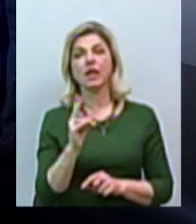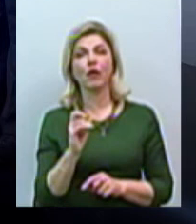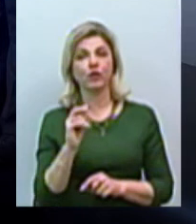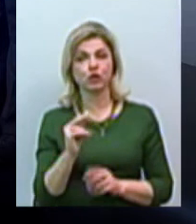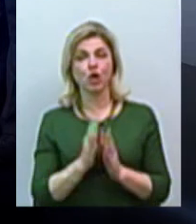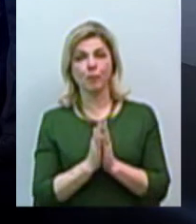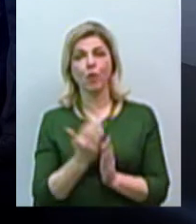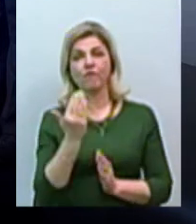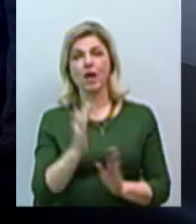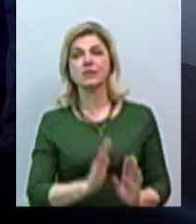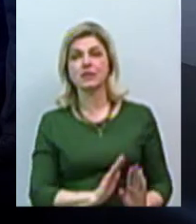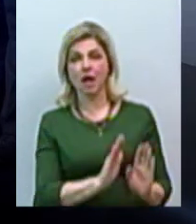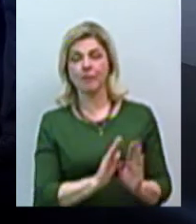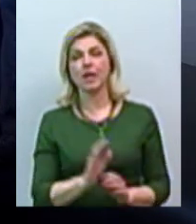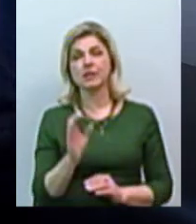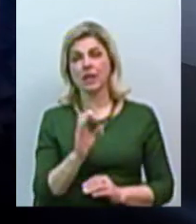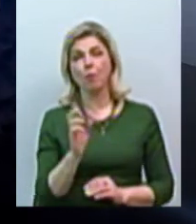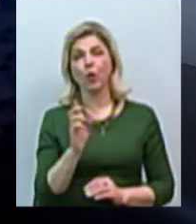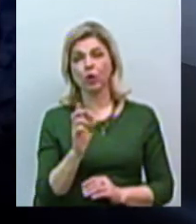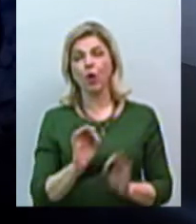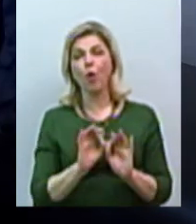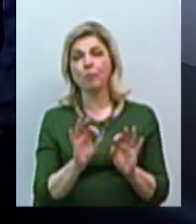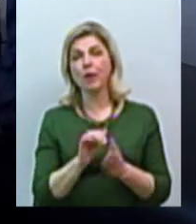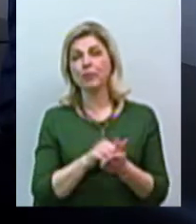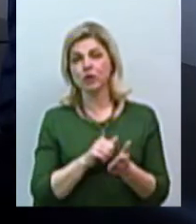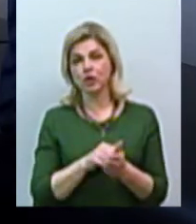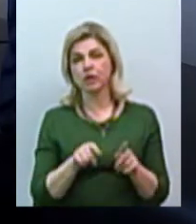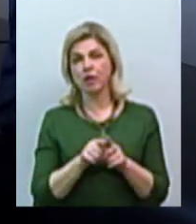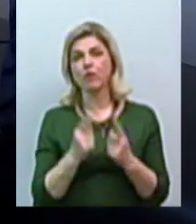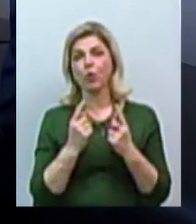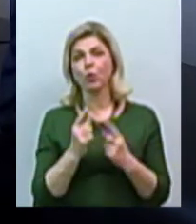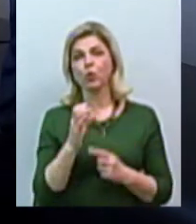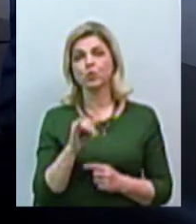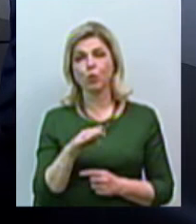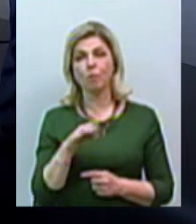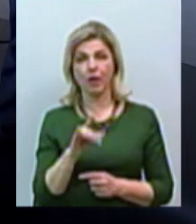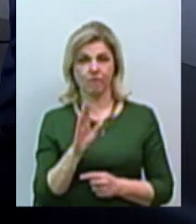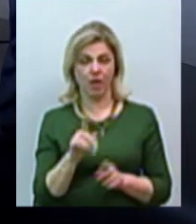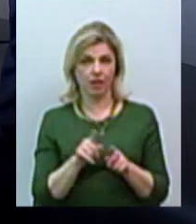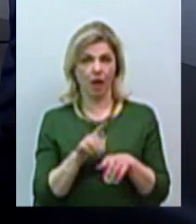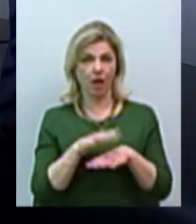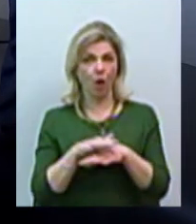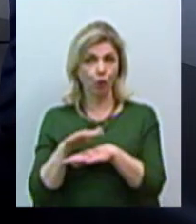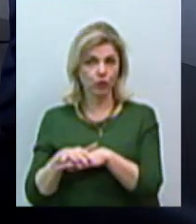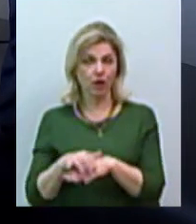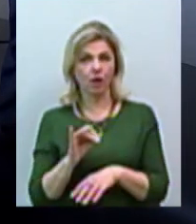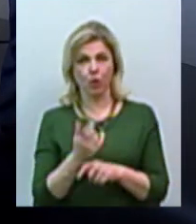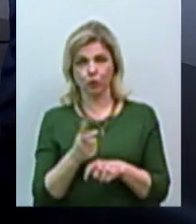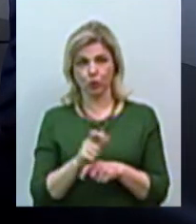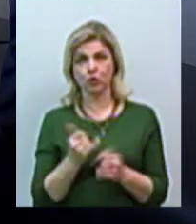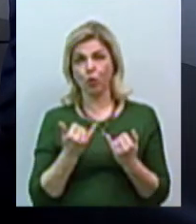вашого заступника Сергія Бородая пояснити причини таких великих сум у рахунках. І дуже